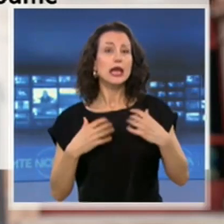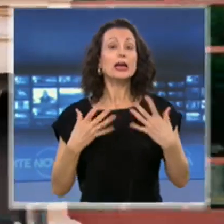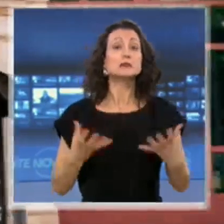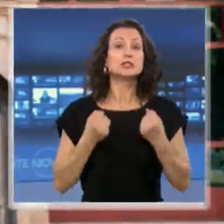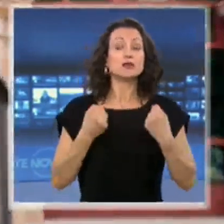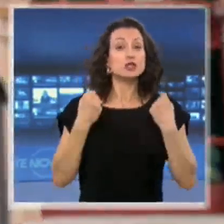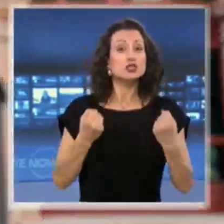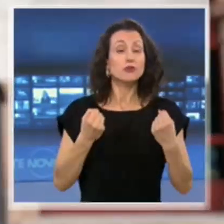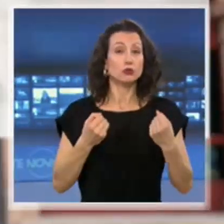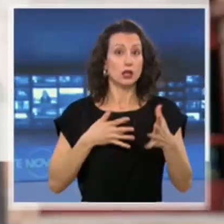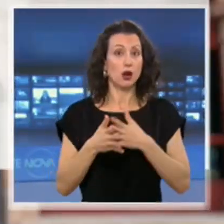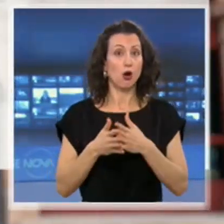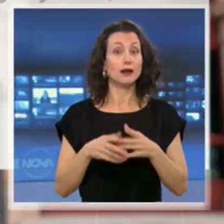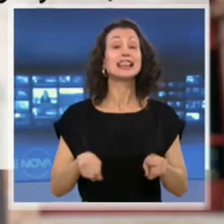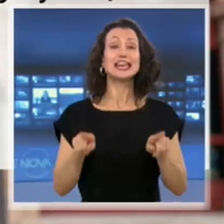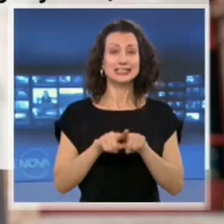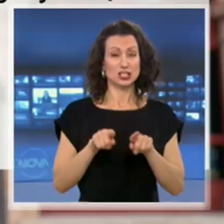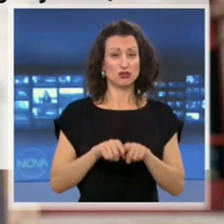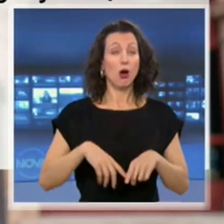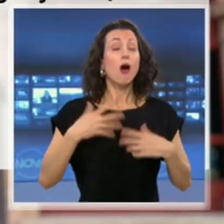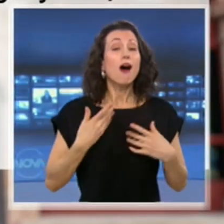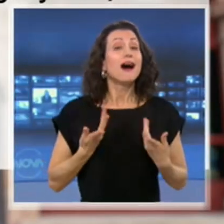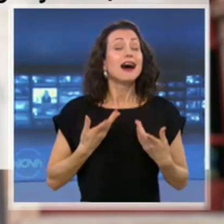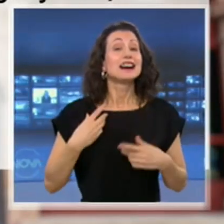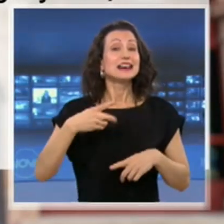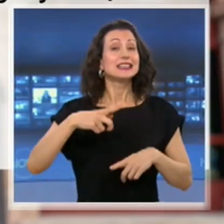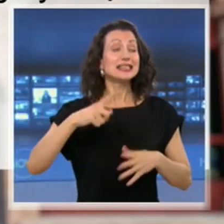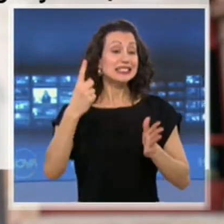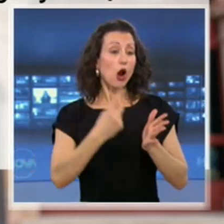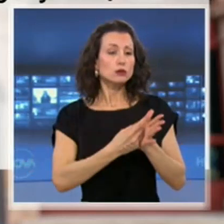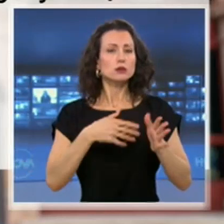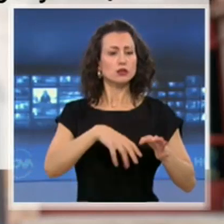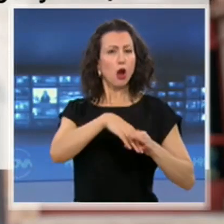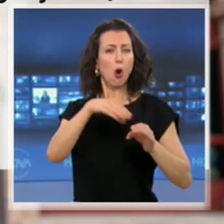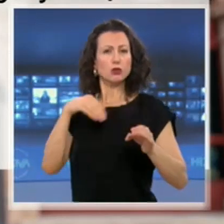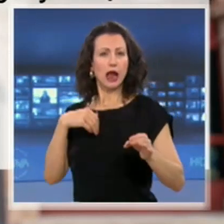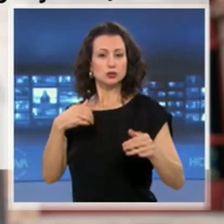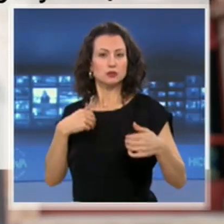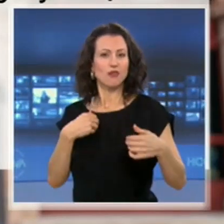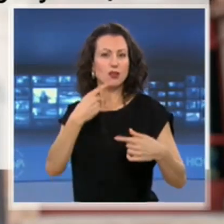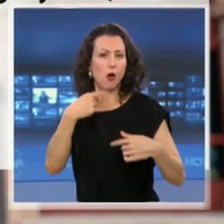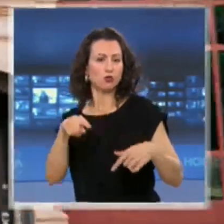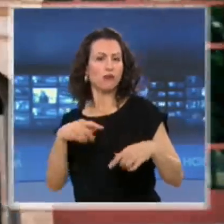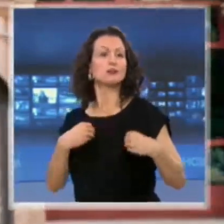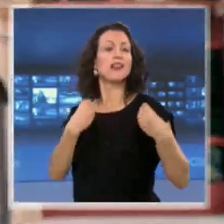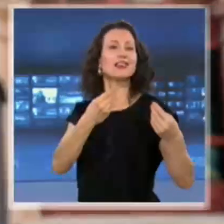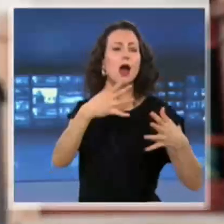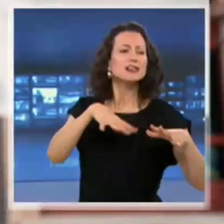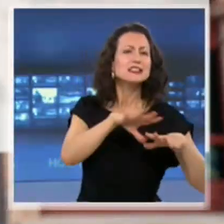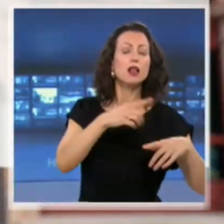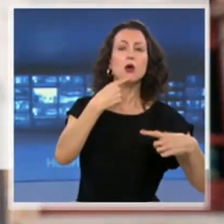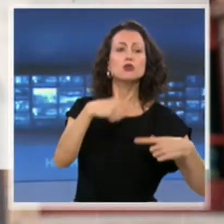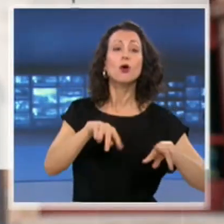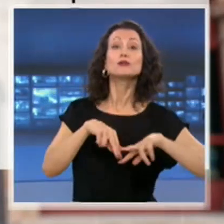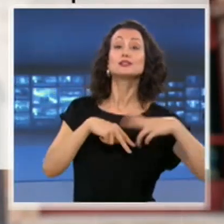Законодателят абдикирал от отговорността си като делегира правомощия по Конституция на изпълнителната власт. Конституционният съд